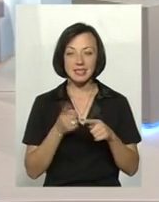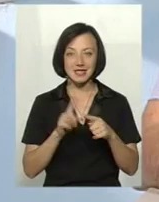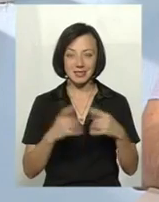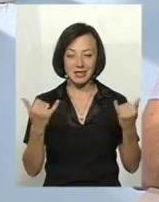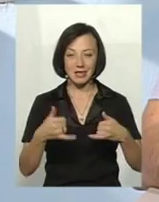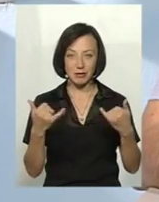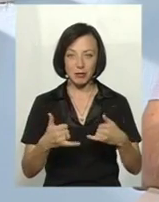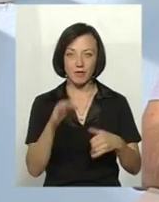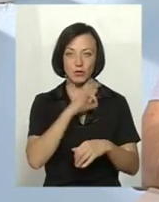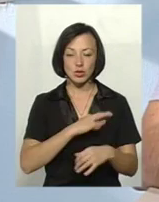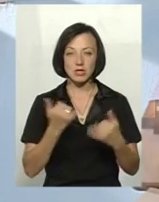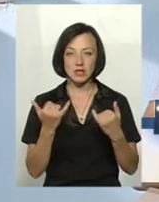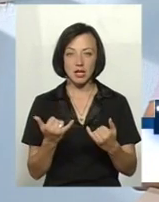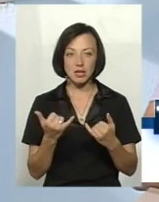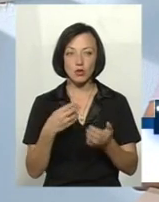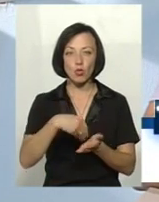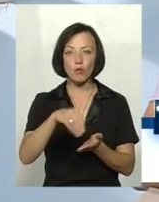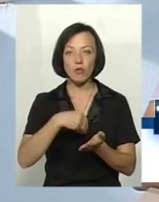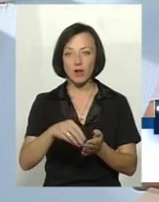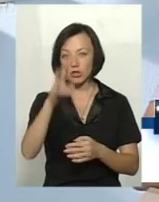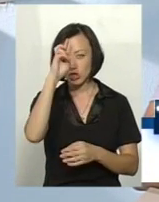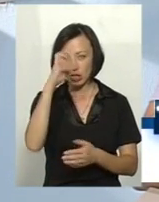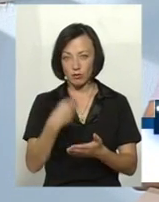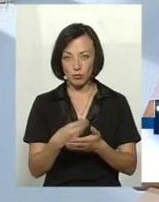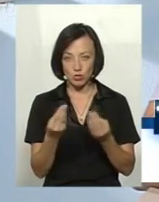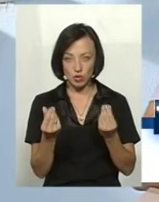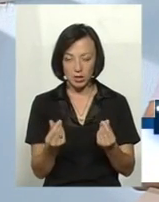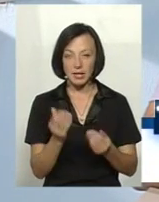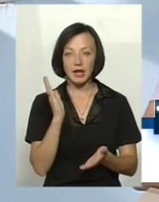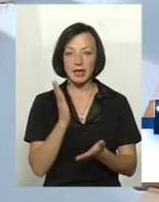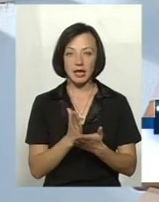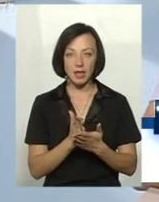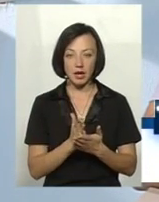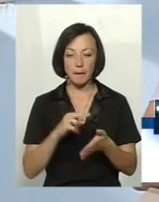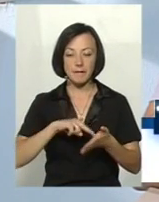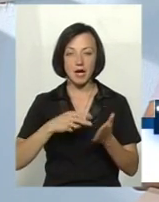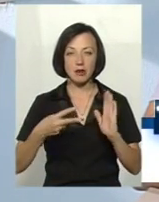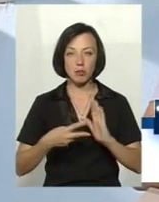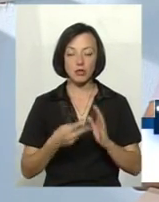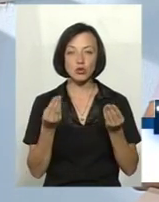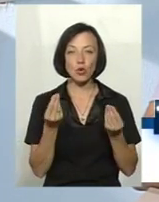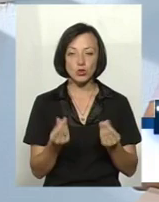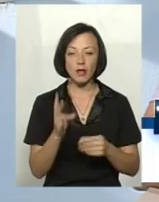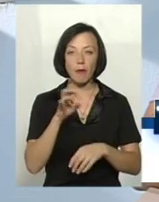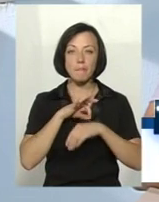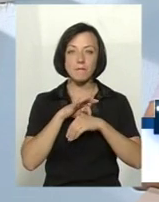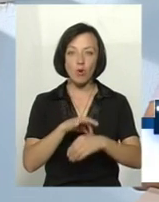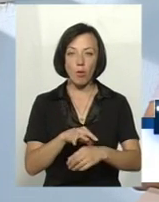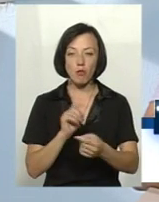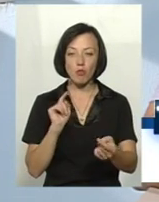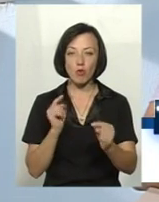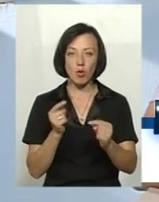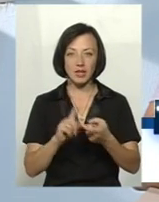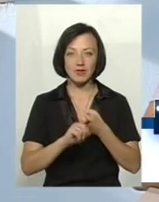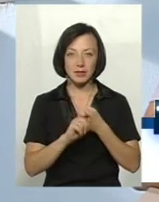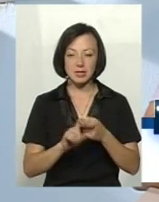використовуються зараз, вони купувалися за державний бюджет. В державному бюджеті є передбачені кошти на проведення протипізотичних